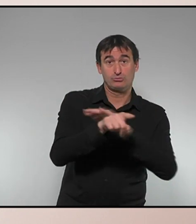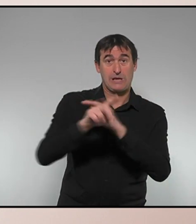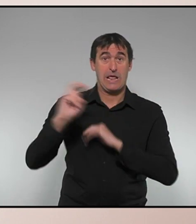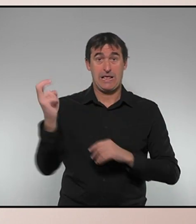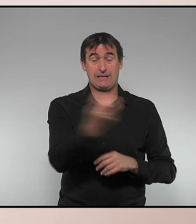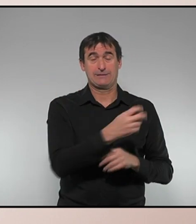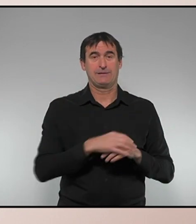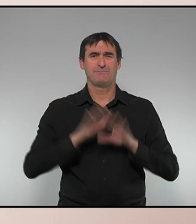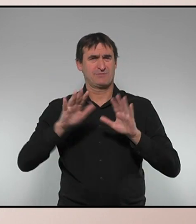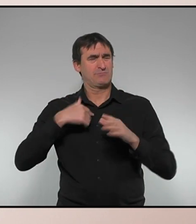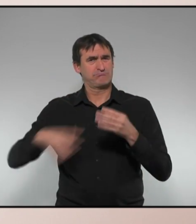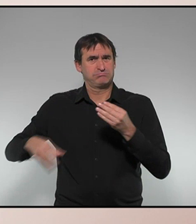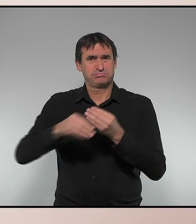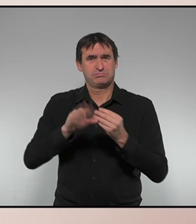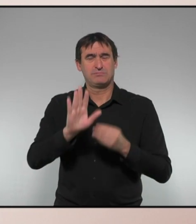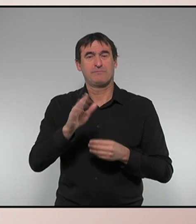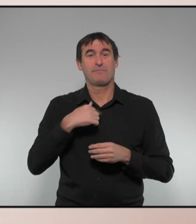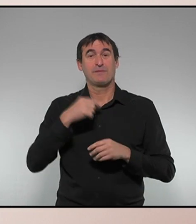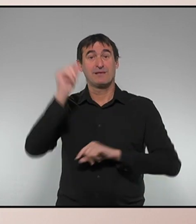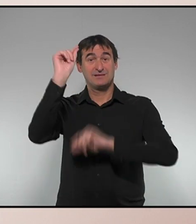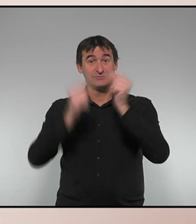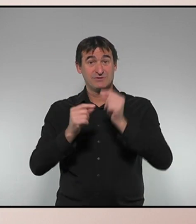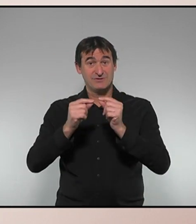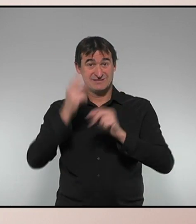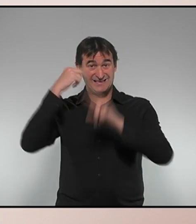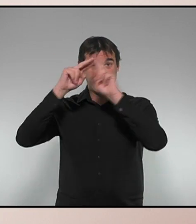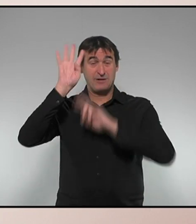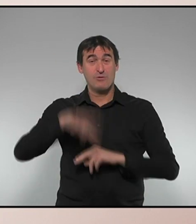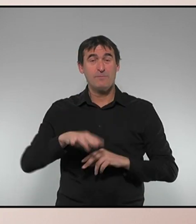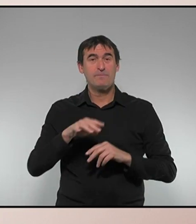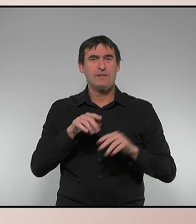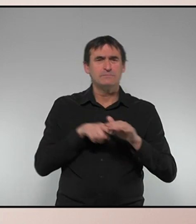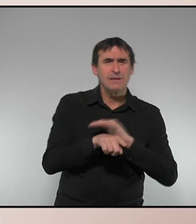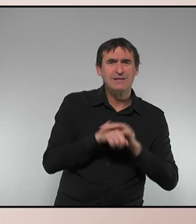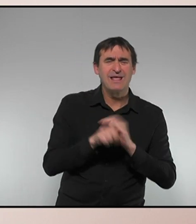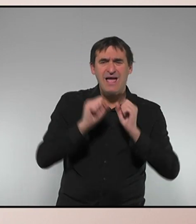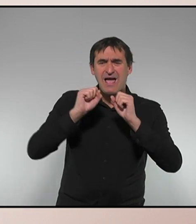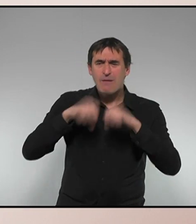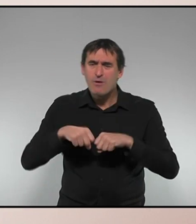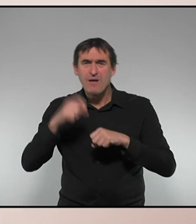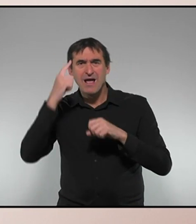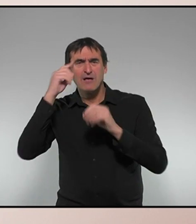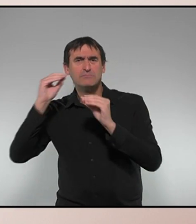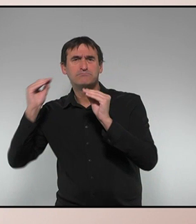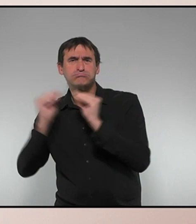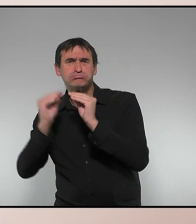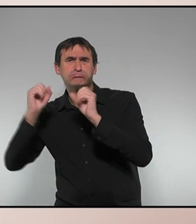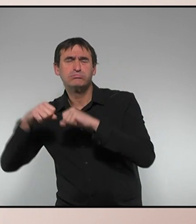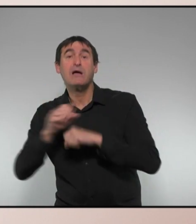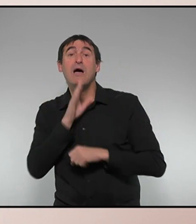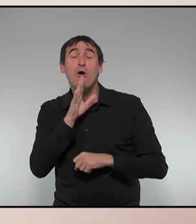El pressupost de la Generalitat de Catalunya es tramita, es discuteix, s'aprova i es decideix al Parlament de Catalunya. tinguem-ho clar.